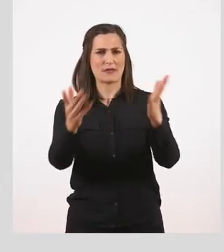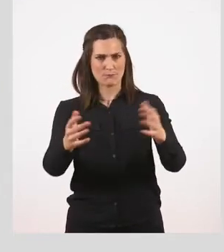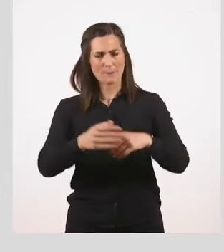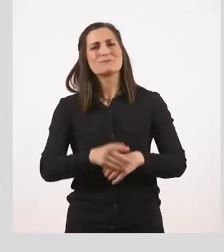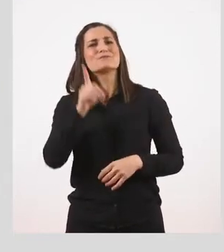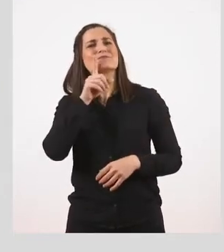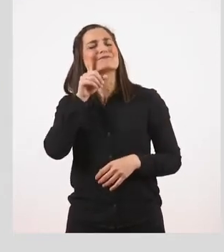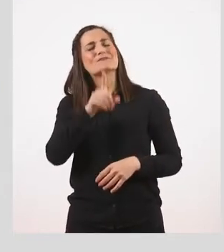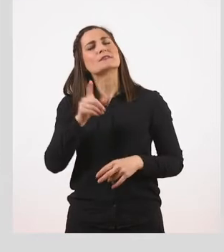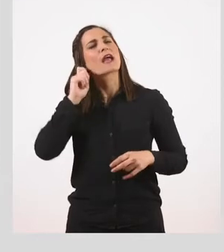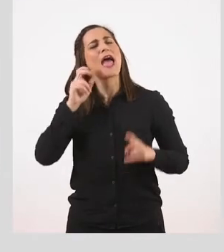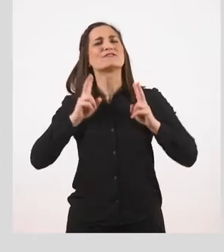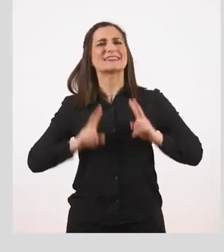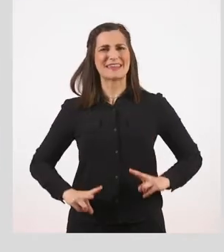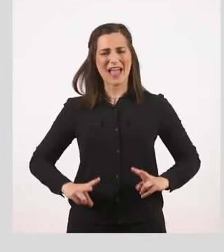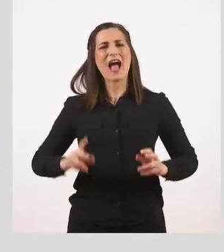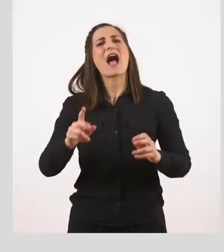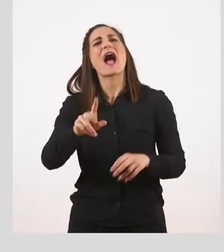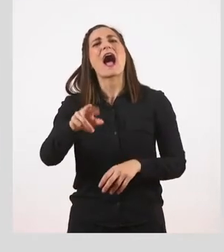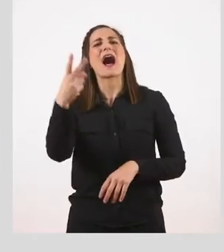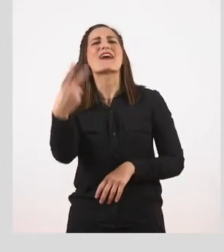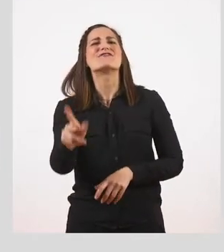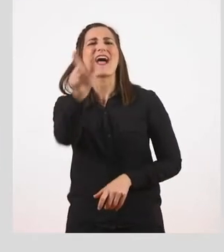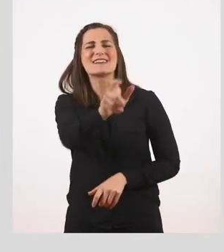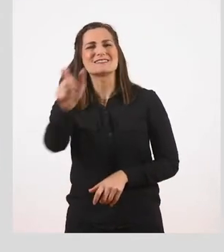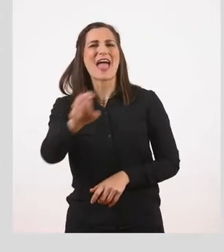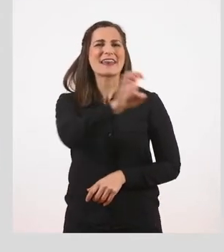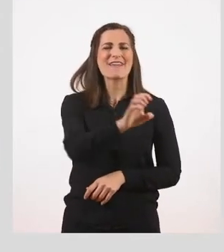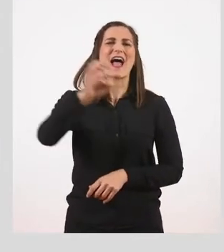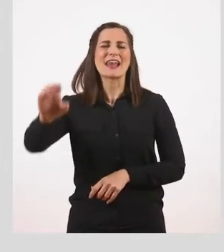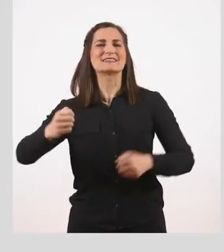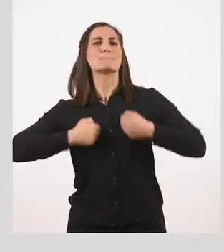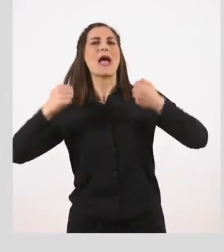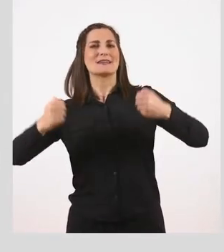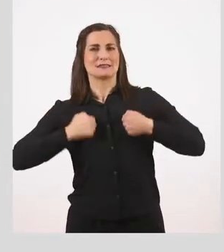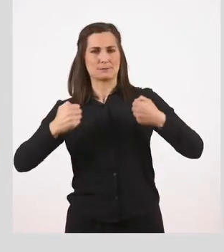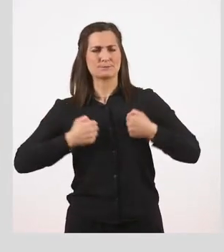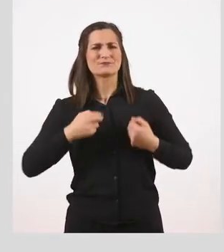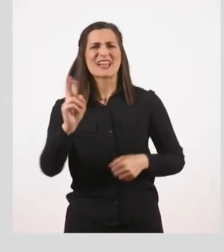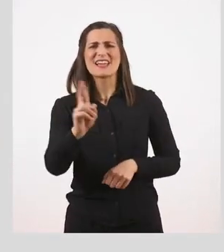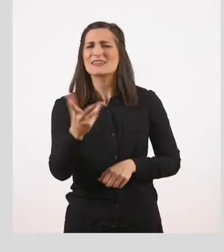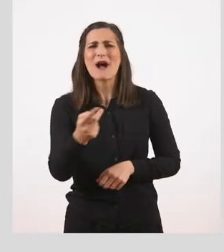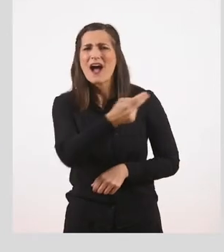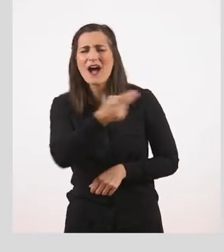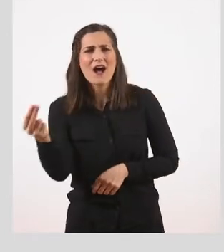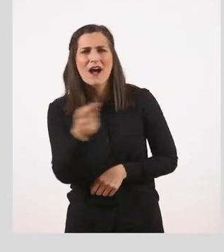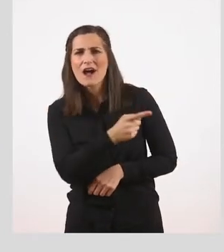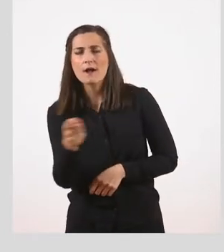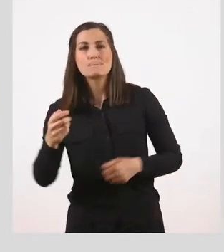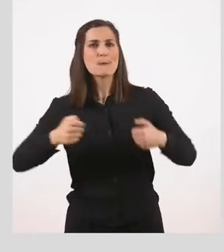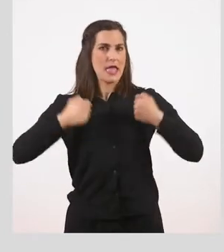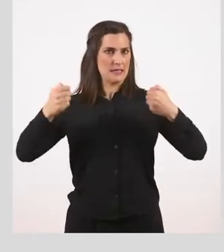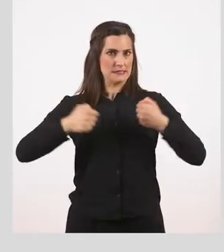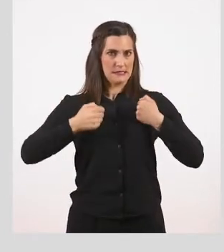η ευτυχία παίζει με τις αδελφές της, την Εριέτα και την Ελίζα. Ποιο είναι το ρήμα της πρότασης. Το